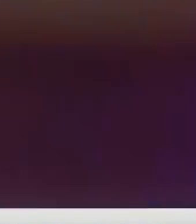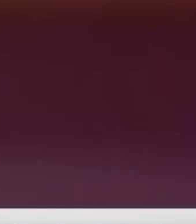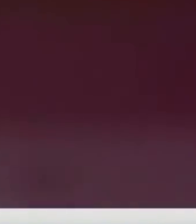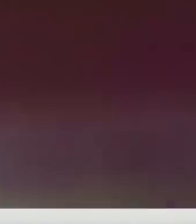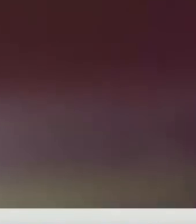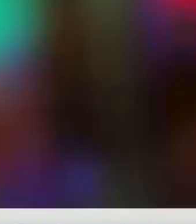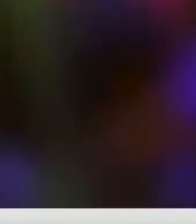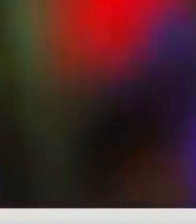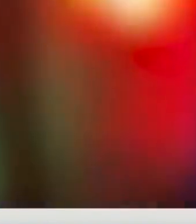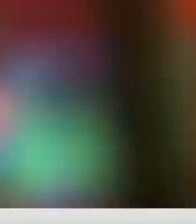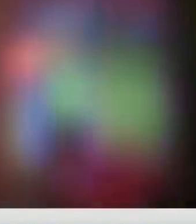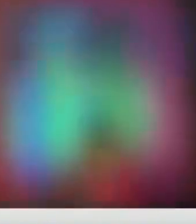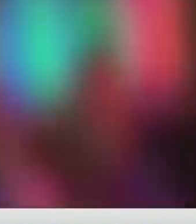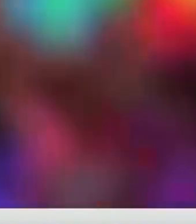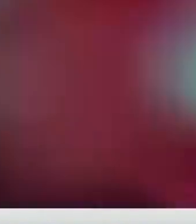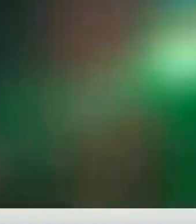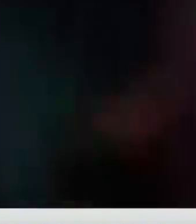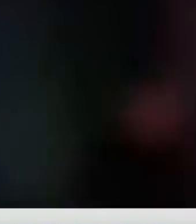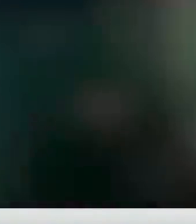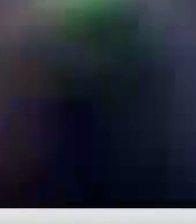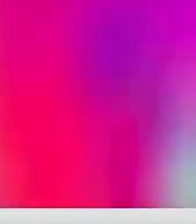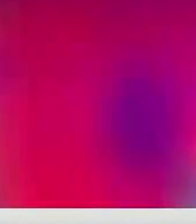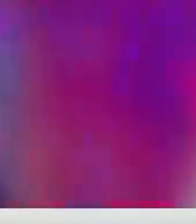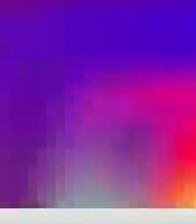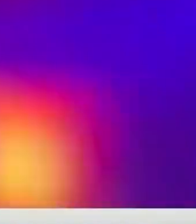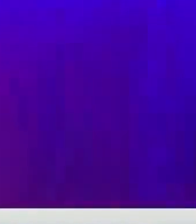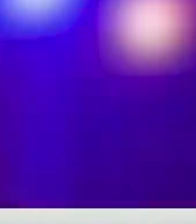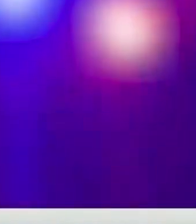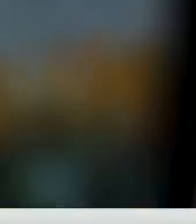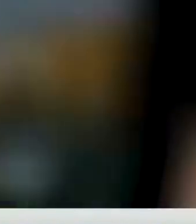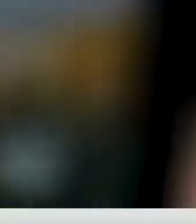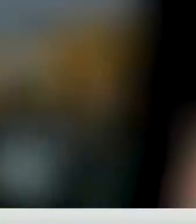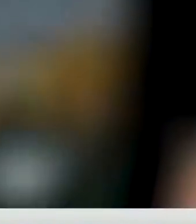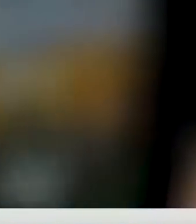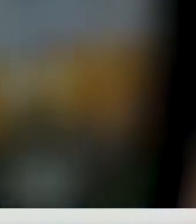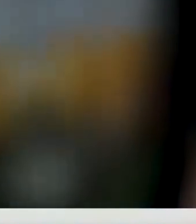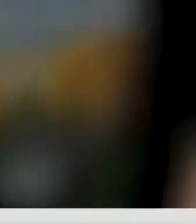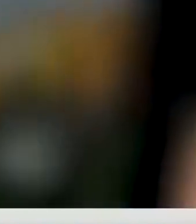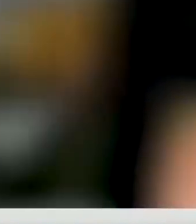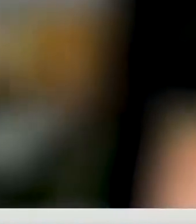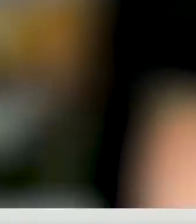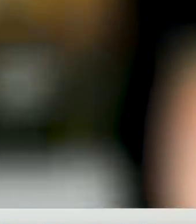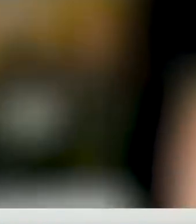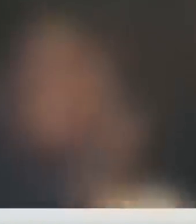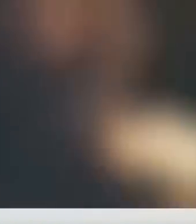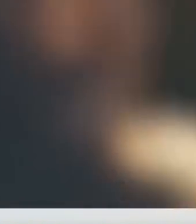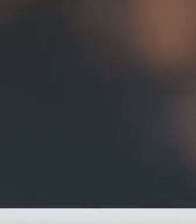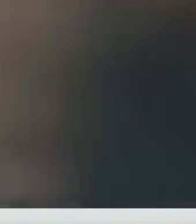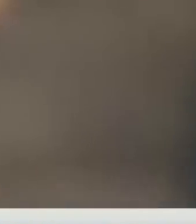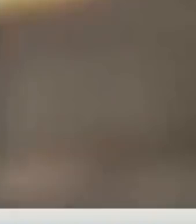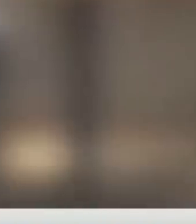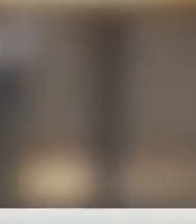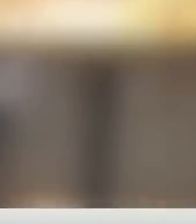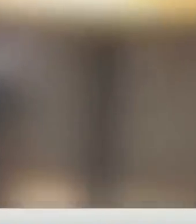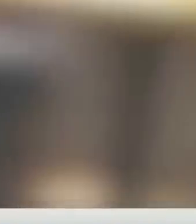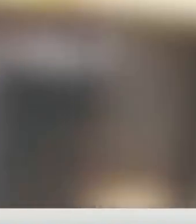не менее, заведении находилось почти сотня гостей. Продолжали принимать гостей и в кафе ФС-425 по проспекту Туран. Более